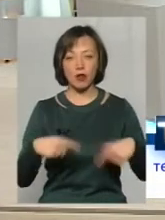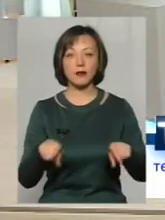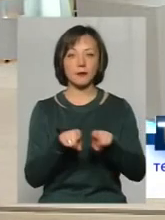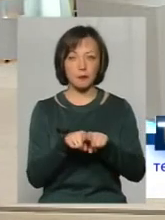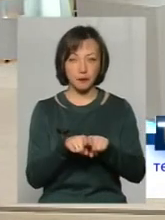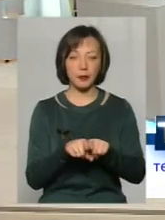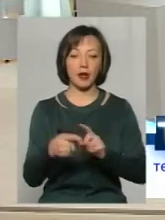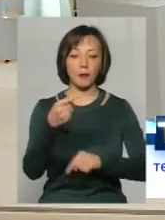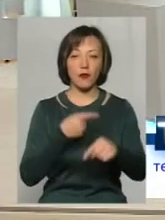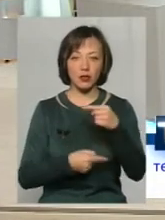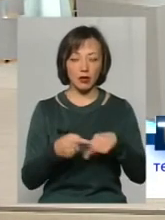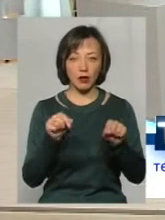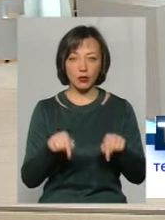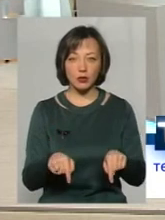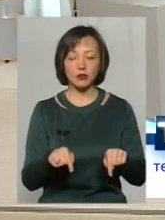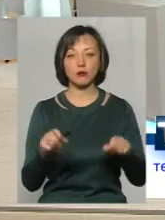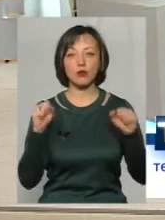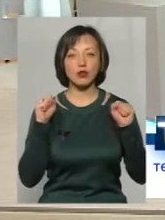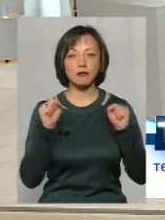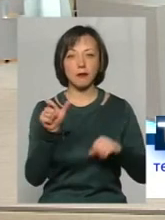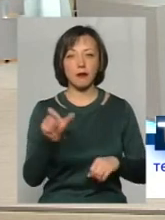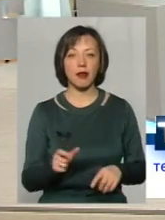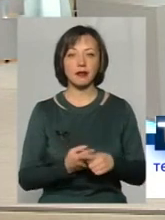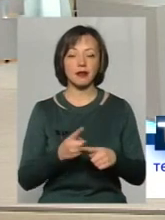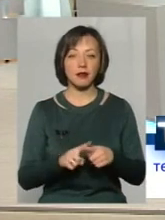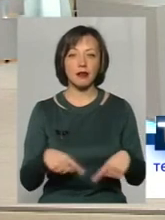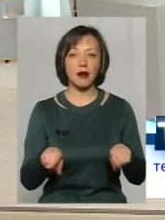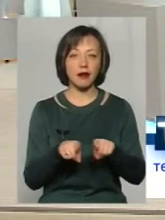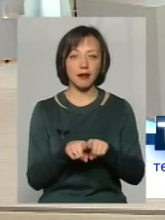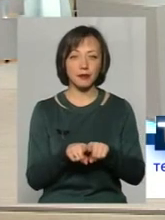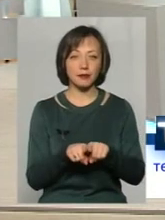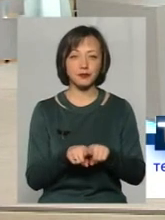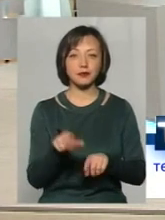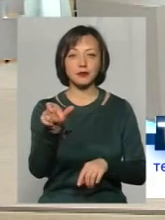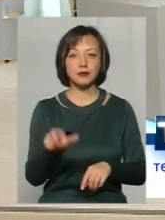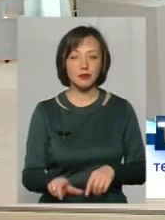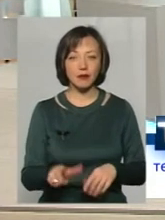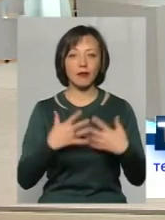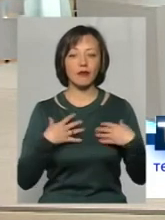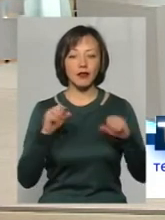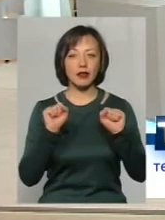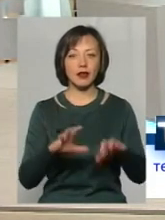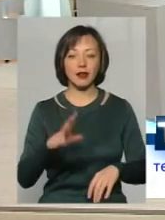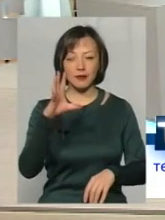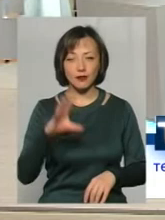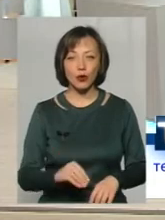повертаються. Тому що спортсмен – це така людина, яка віддає себе все, але до певної межі поки